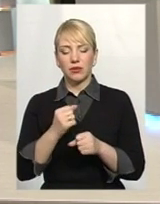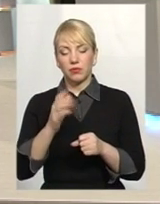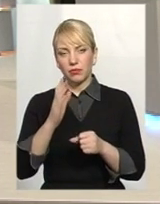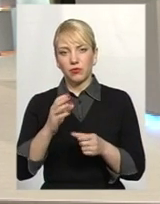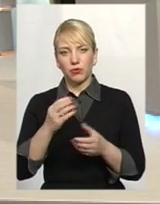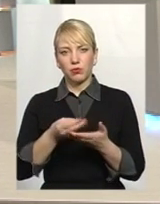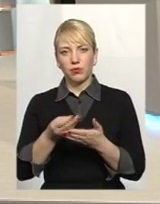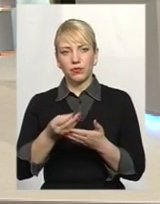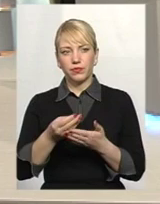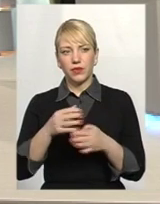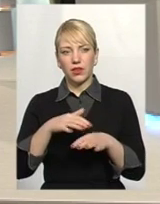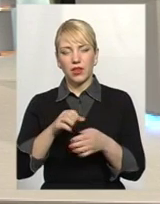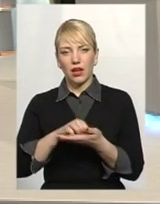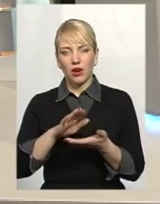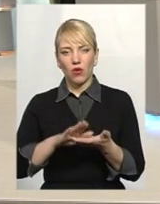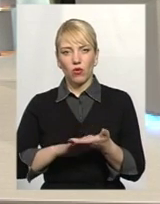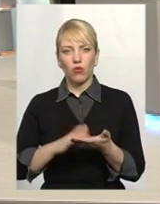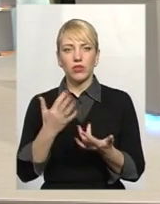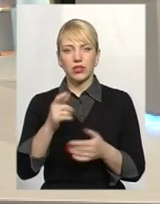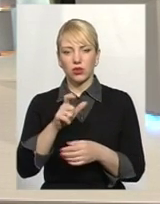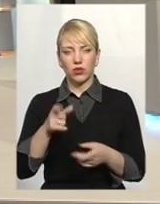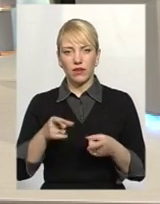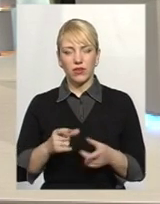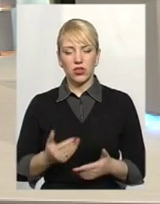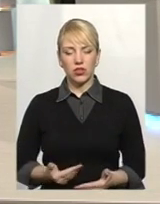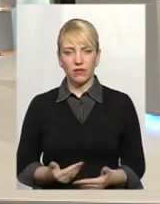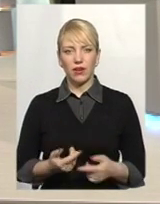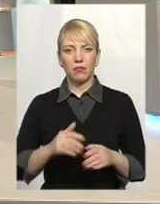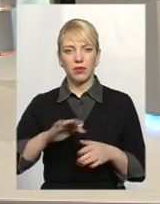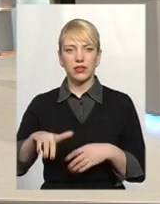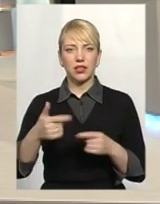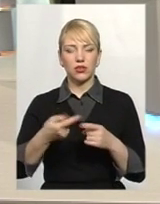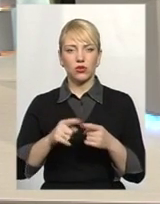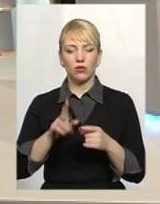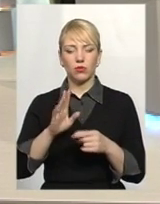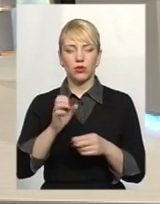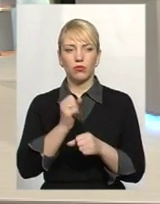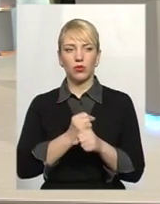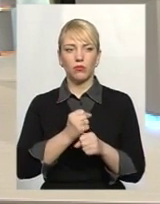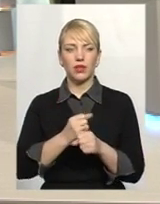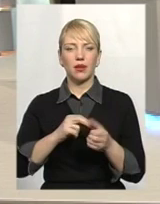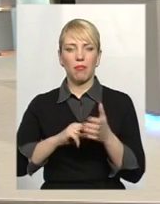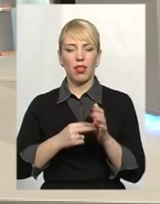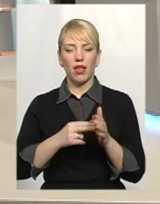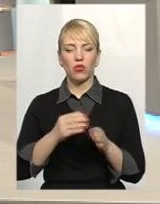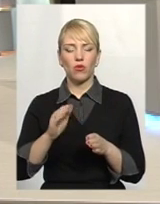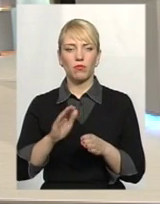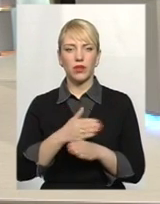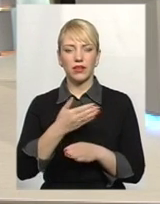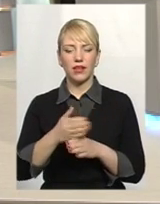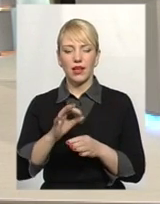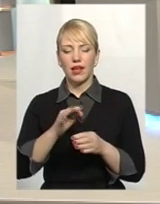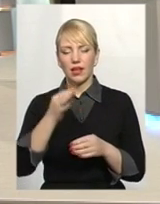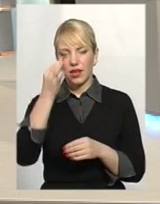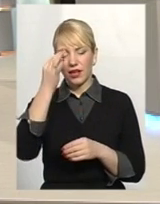ініціативна група. Після цього ми будемо, як би, на підставі цих змін проводити планомірне і рівномірне рознесення всіх